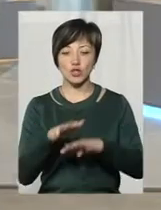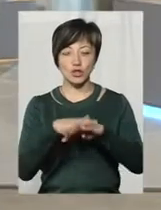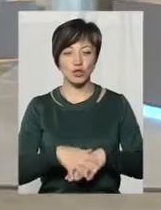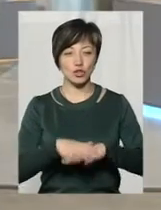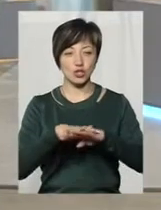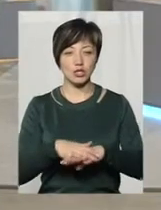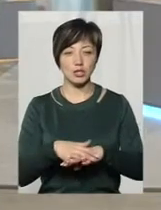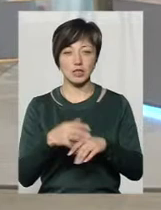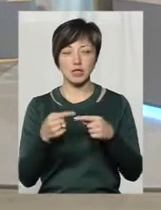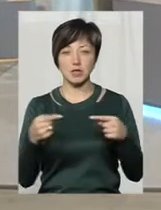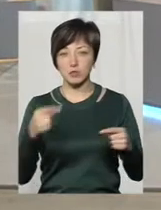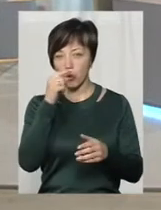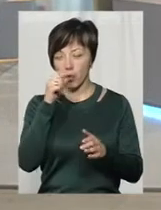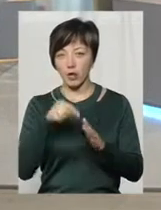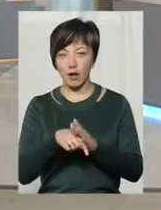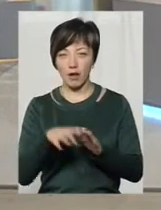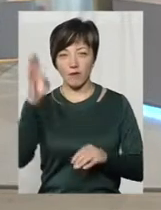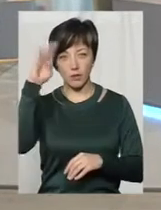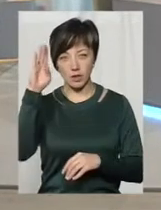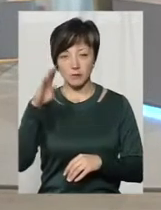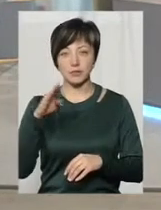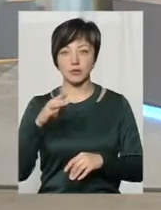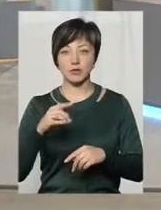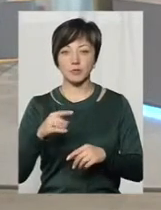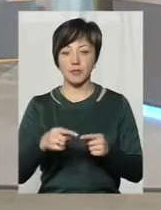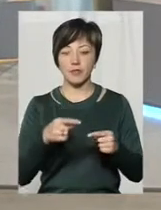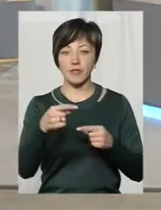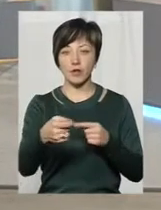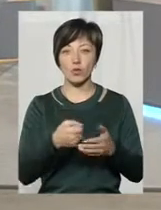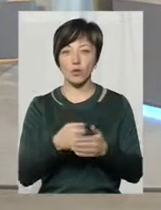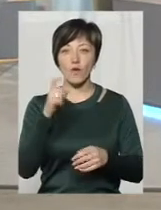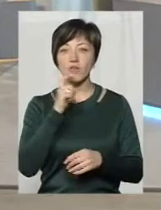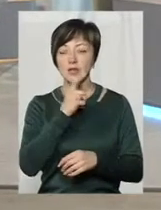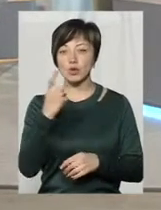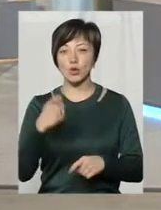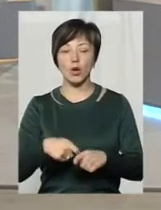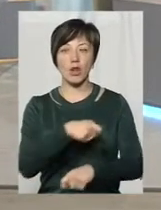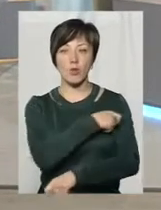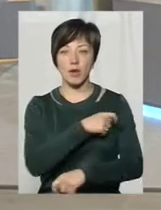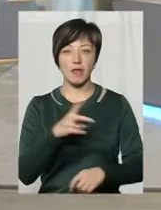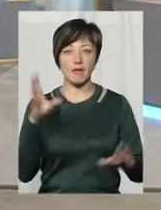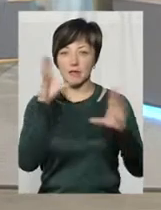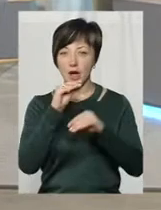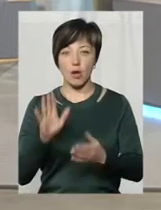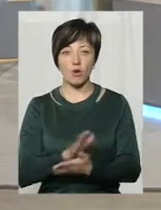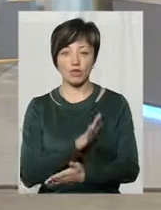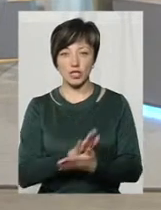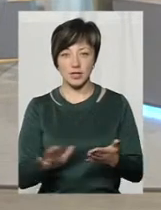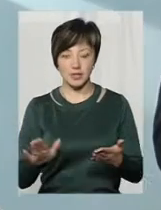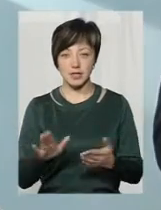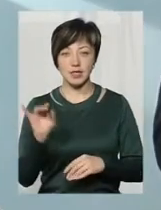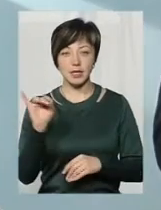вода все-таки проникає. Вона, проходячи вістань до Вінниці в 100 кілометрів, вона не стигає очиститися.